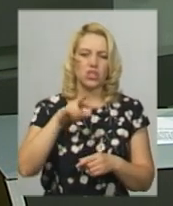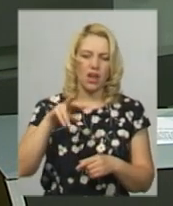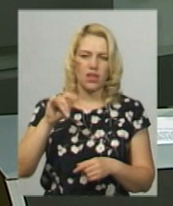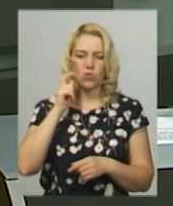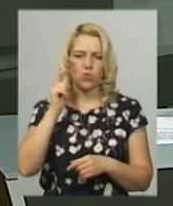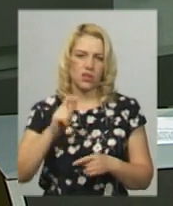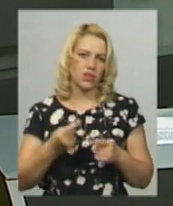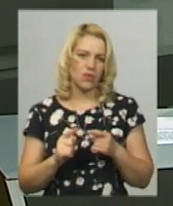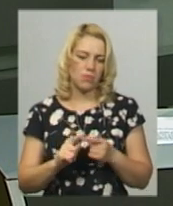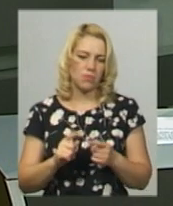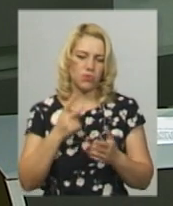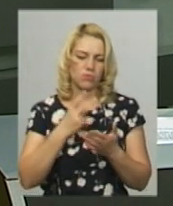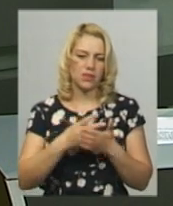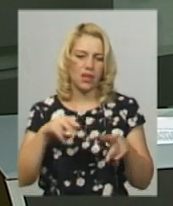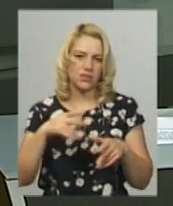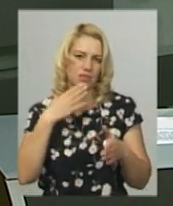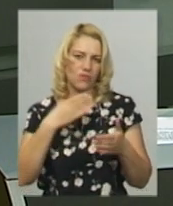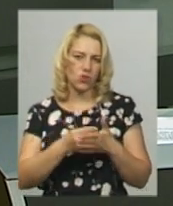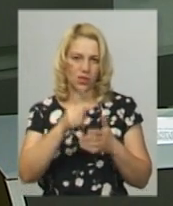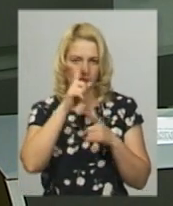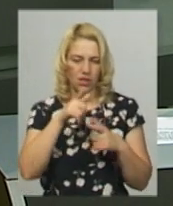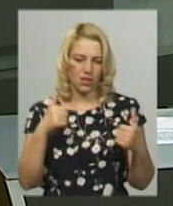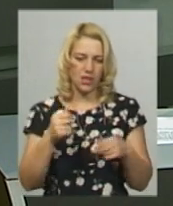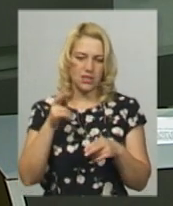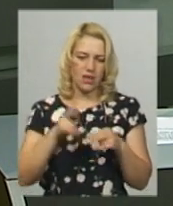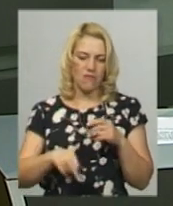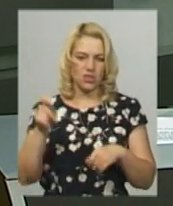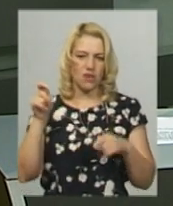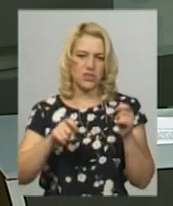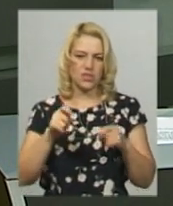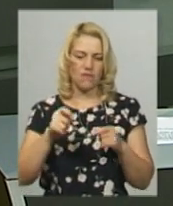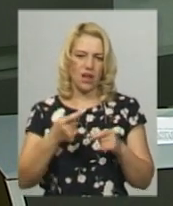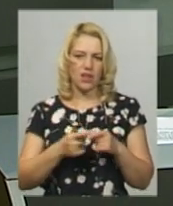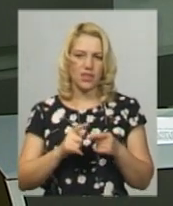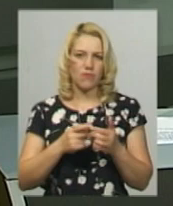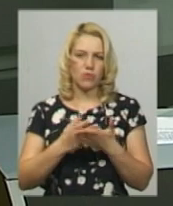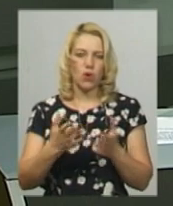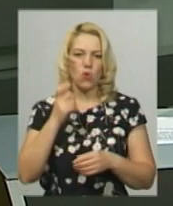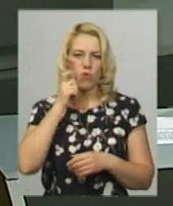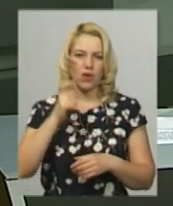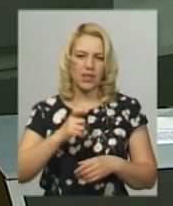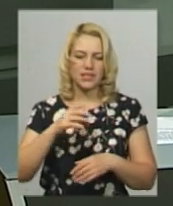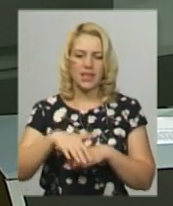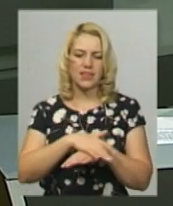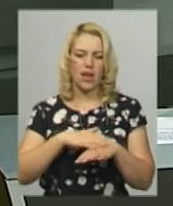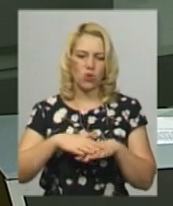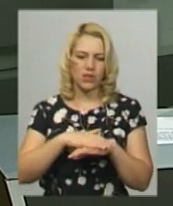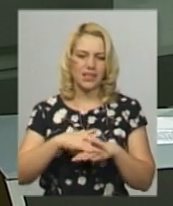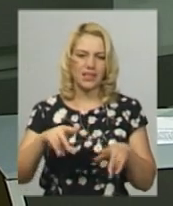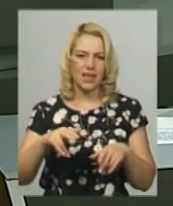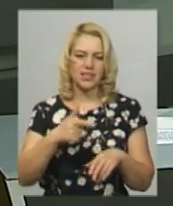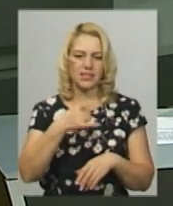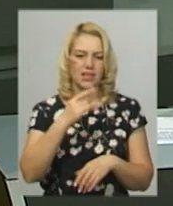демонструватимуть танці своїх країн. Завершить фестиваль танцювальний перформанс український народний танець гри «Чаники», який